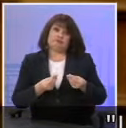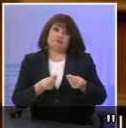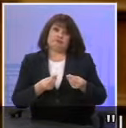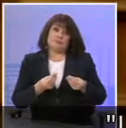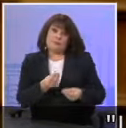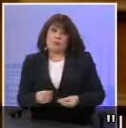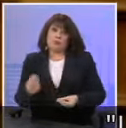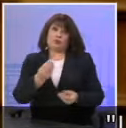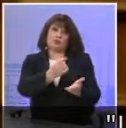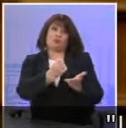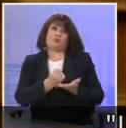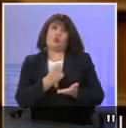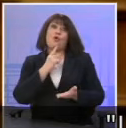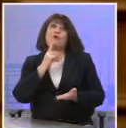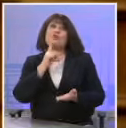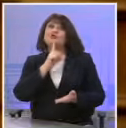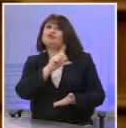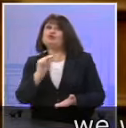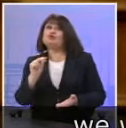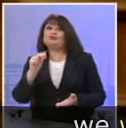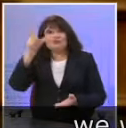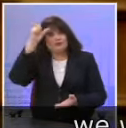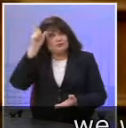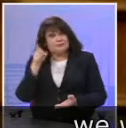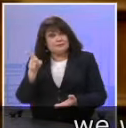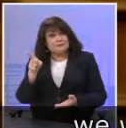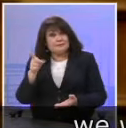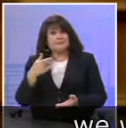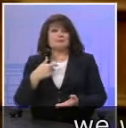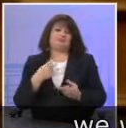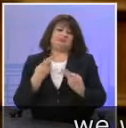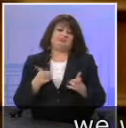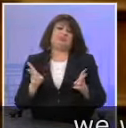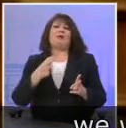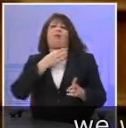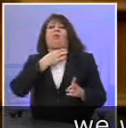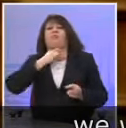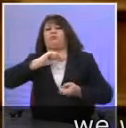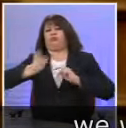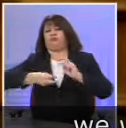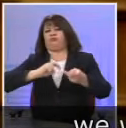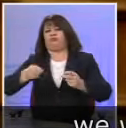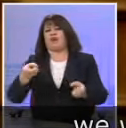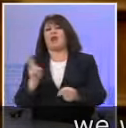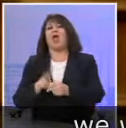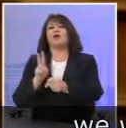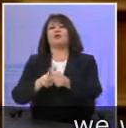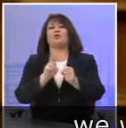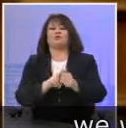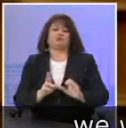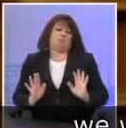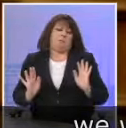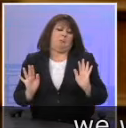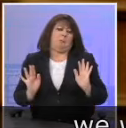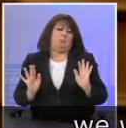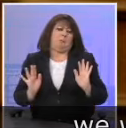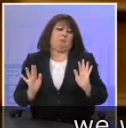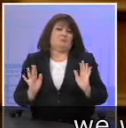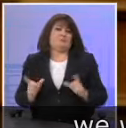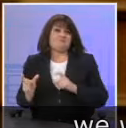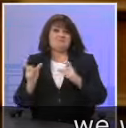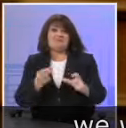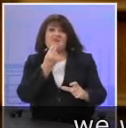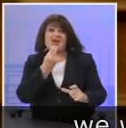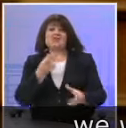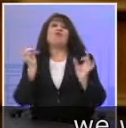εσείς κάτι παραπάνω όπως τώρα ζητάει η Τουρκία, εμείς θα αφήνουμε αυτούς τους ανθρώπους να πνίγονται, θα τους αφήνουμε χωρίς ένα πιάτο